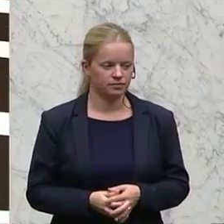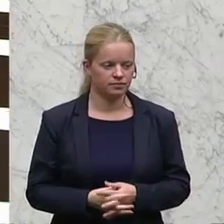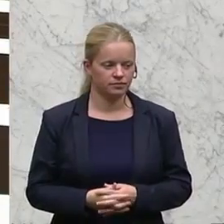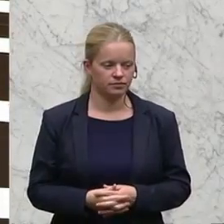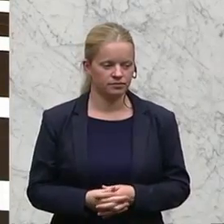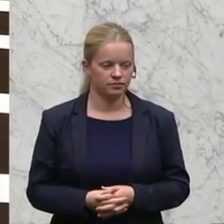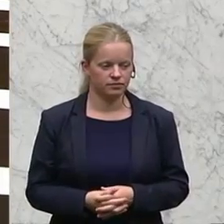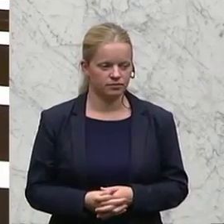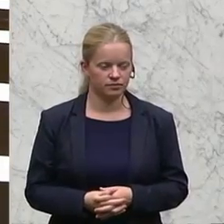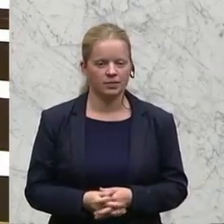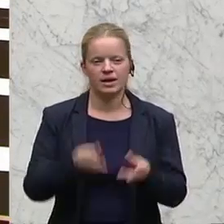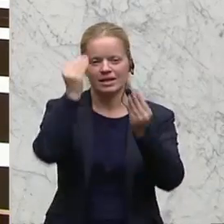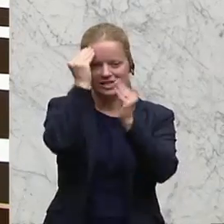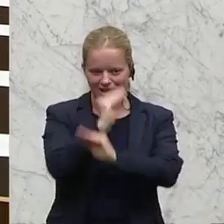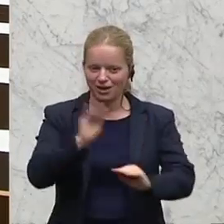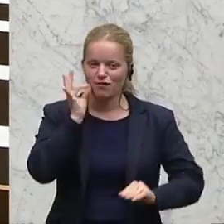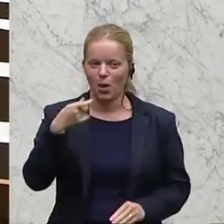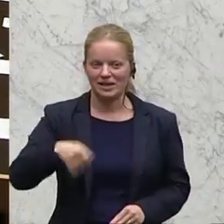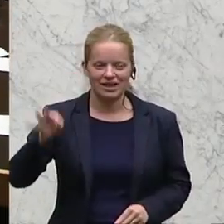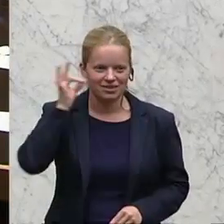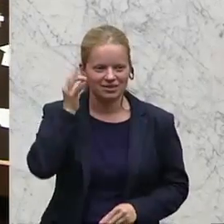Wichtig sei der Ausbildungserfolg und nicht die Ausbildungsdauer.